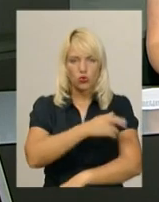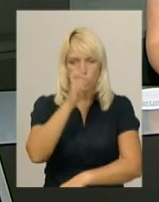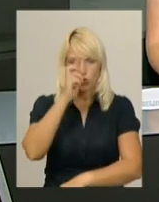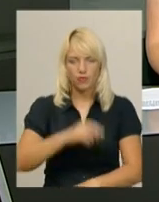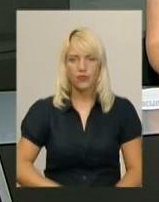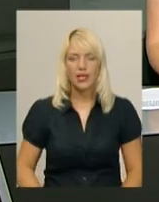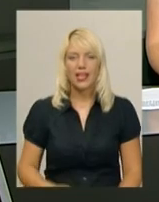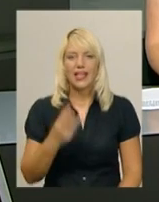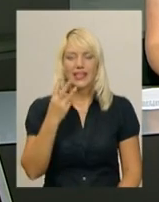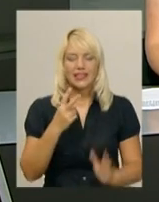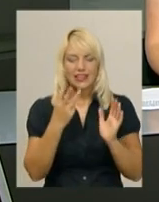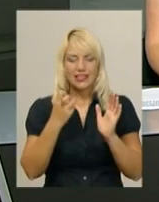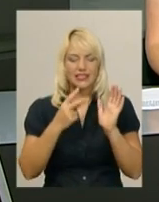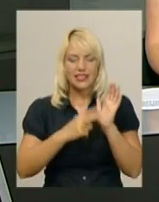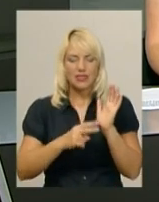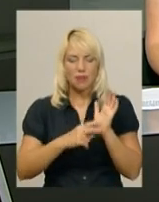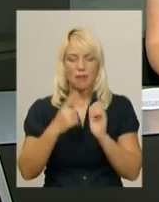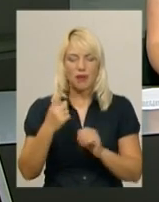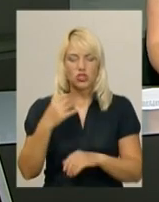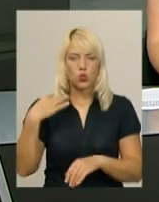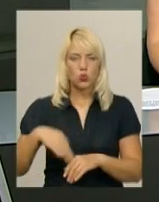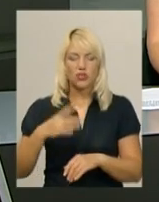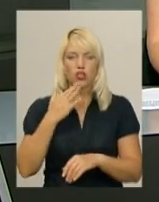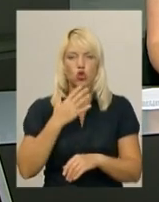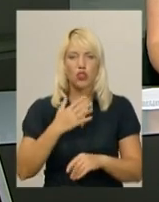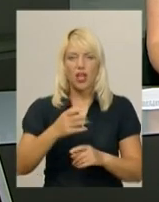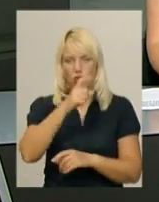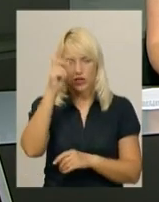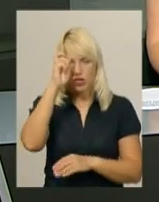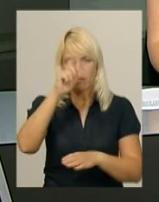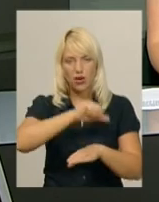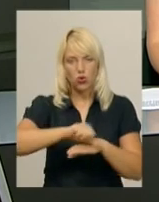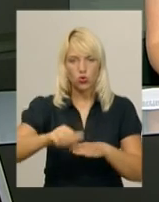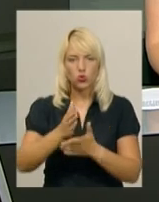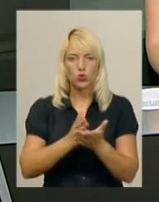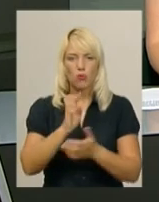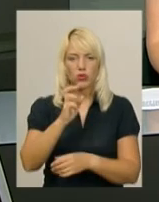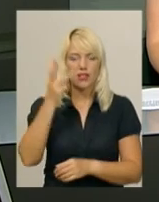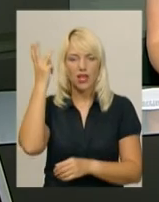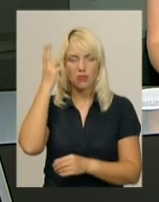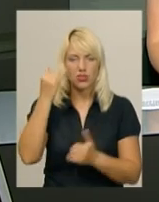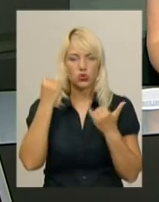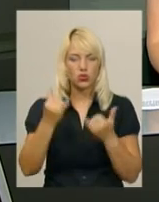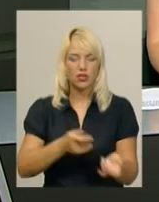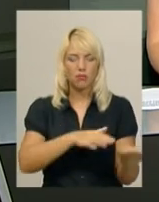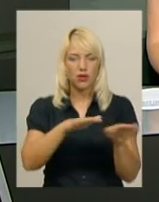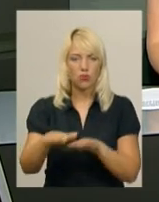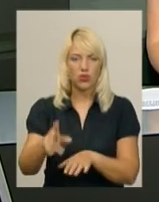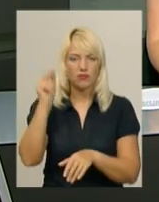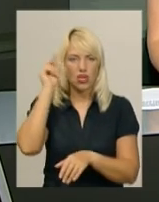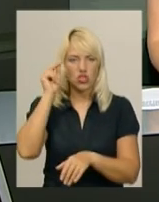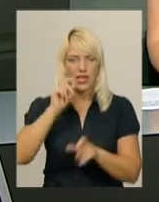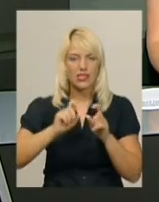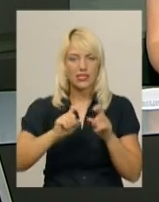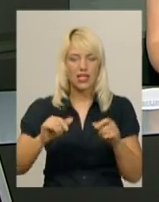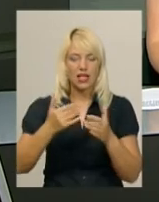370 першокурсників Національної академії Державної прикордонної служби імені Богдана Хмельницького сьогодні прибули в навчальний заклад.